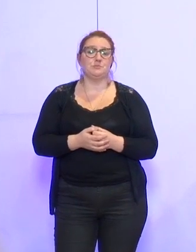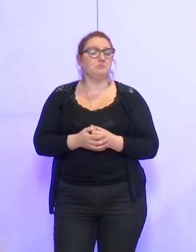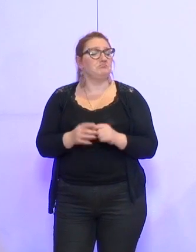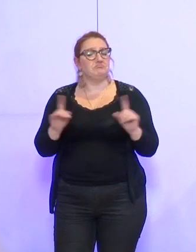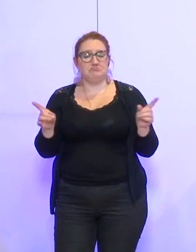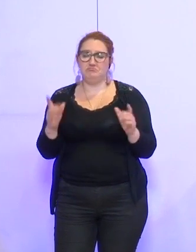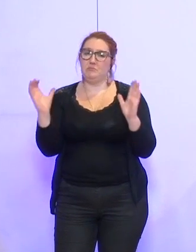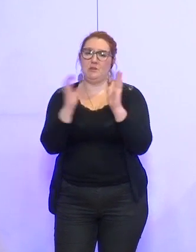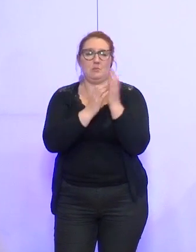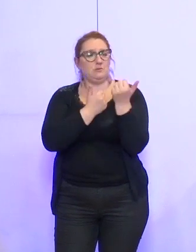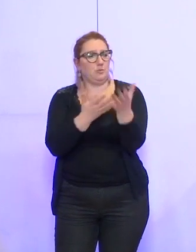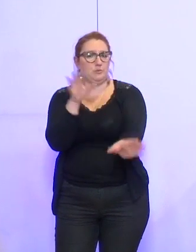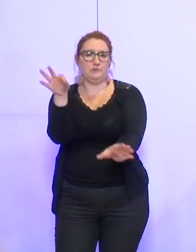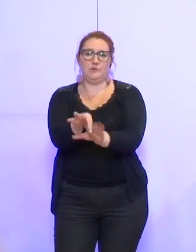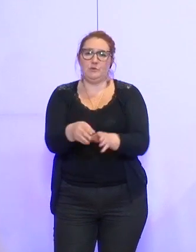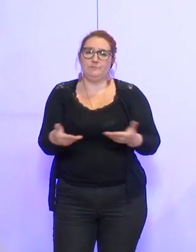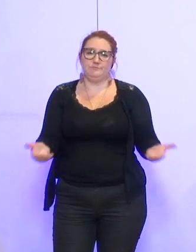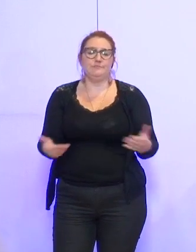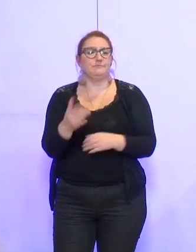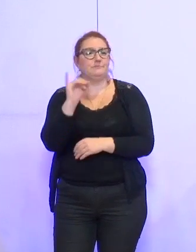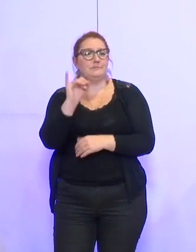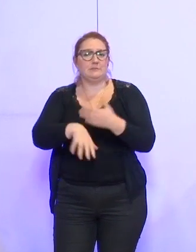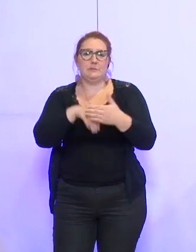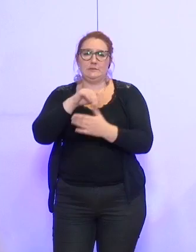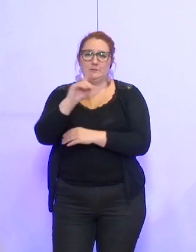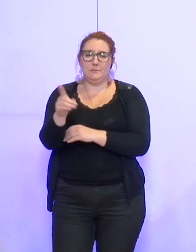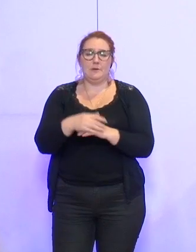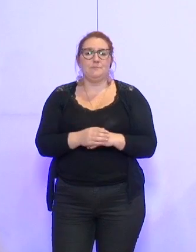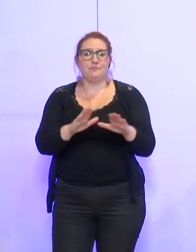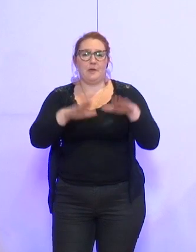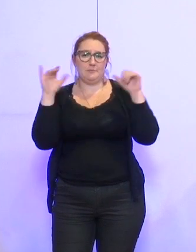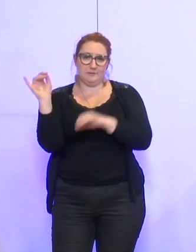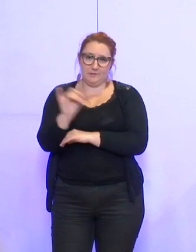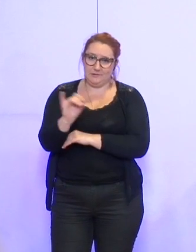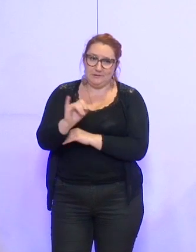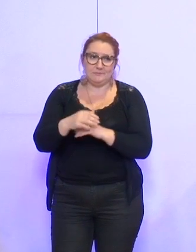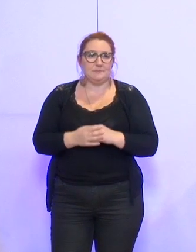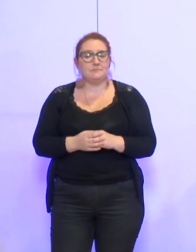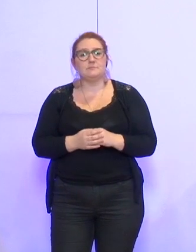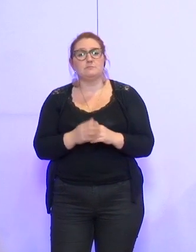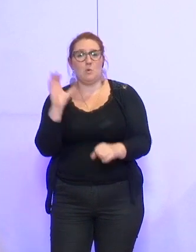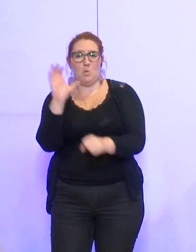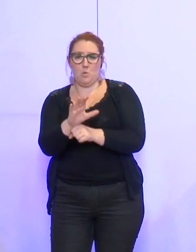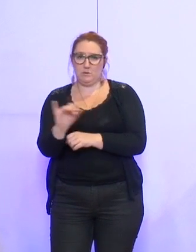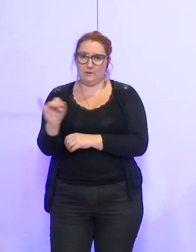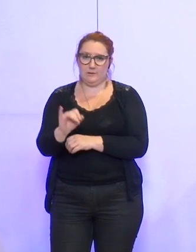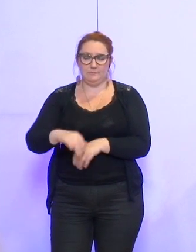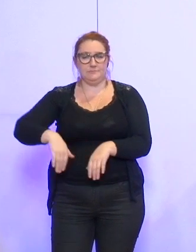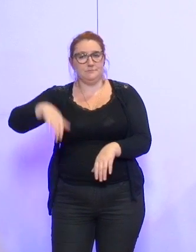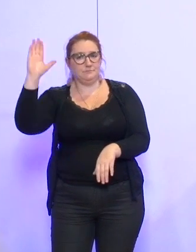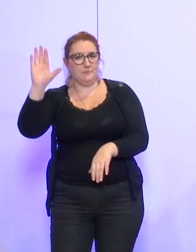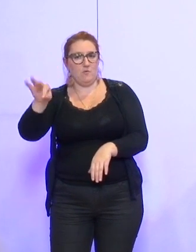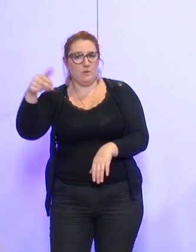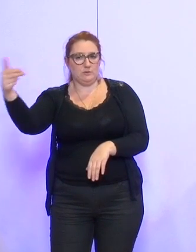Non. Je mets cette délibération en voix. Qui ne prend pas part au vote ? Qui s'abstient ? Qui est contre ? Le Front